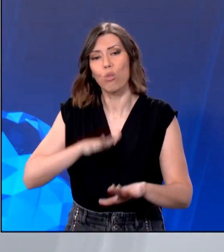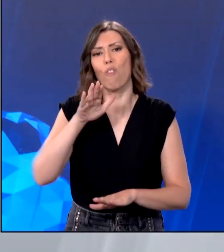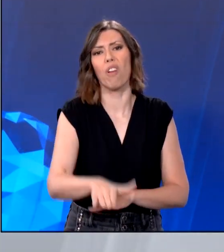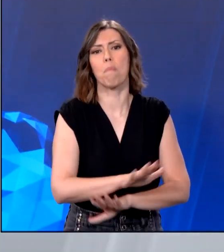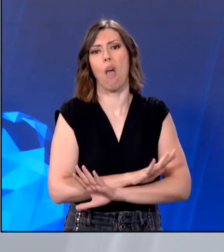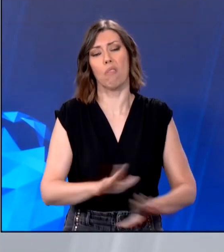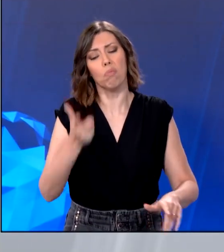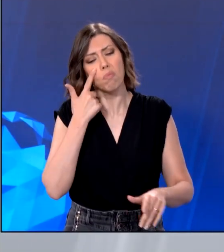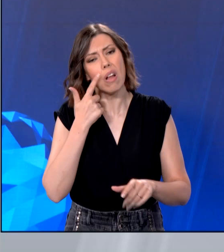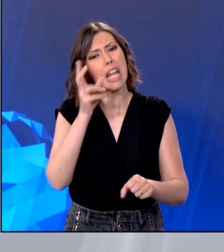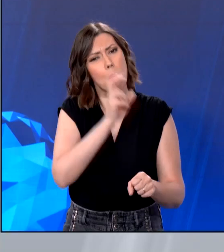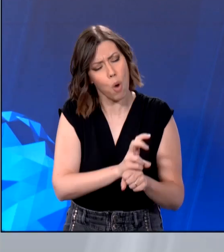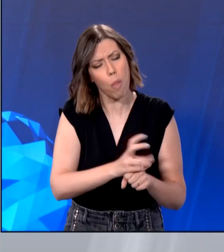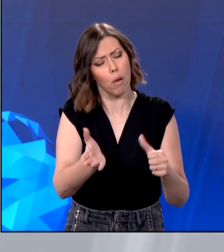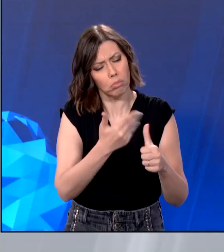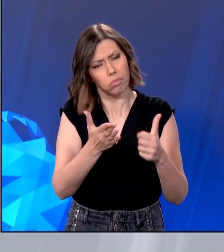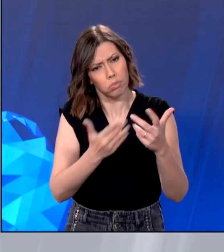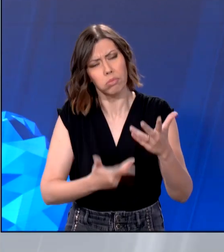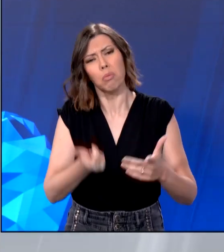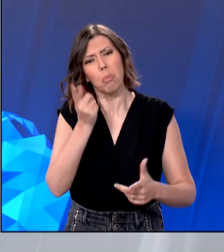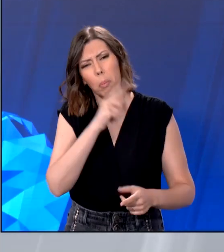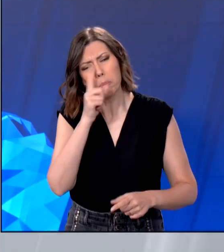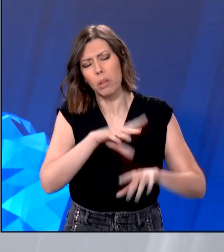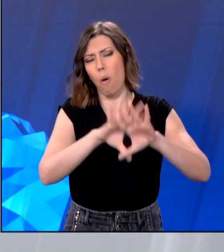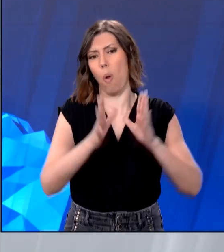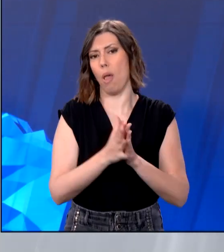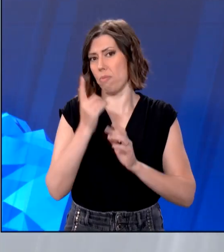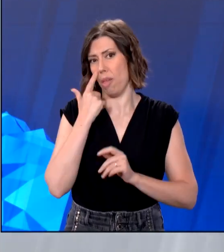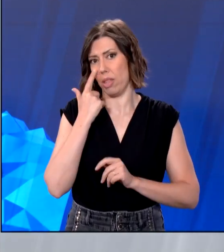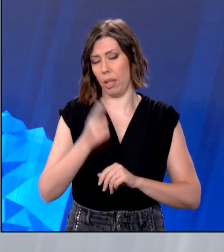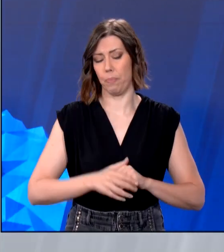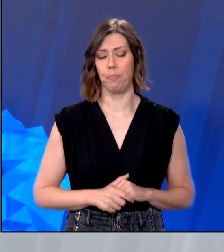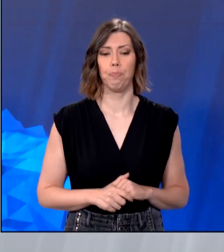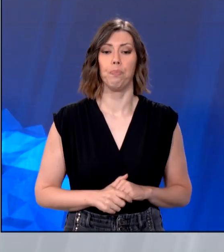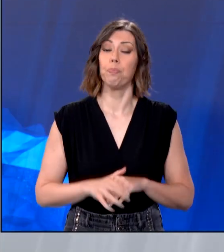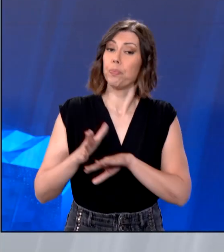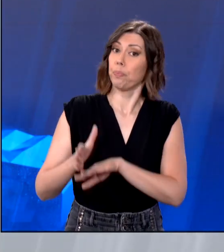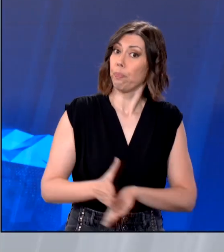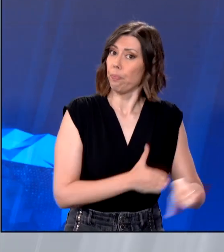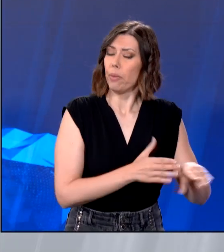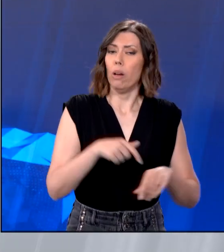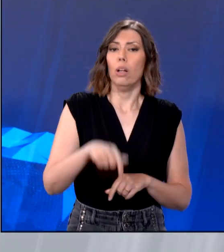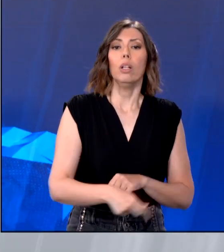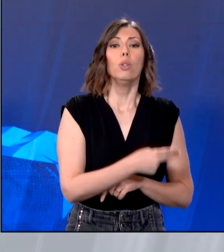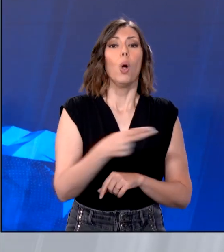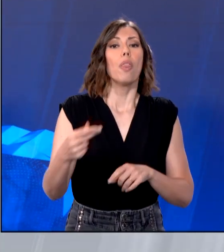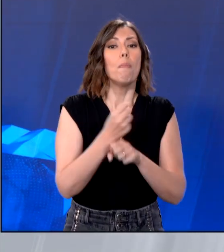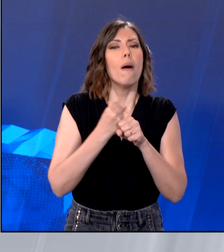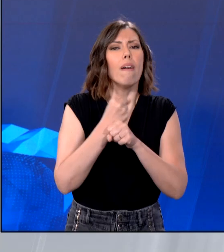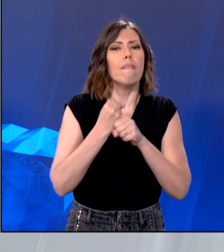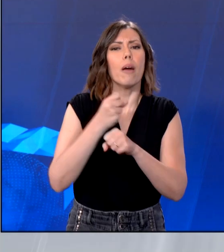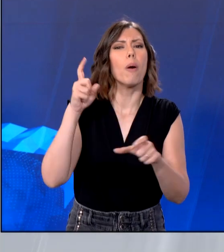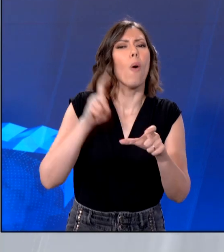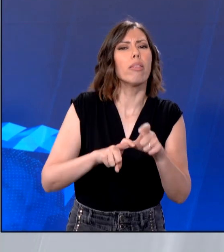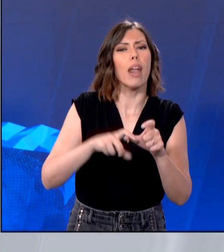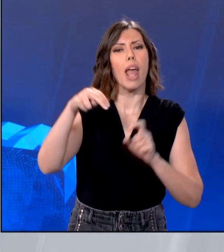απορριφθούν και όλες οι άλλες κατηγορίες σε βάρος του. Στην οικονομική εισαγγελία παραπέμπει η κυβέρνηση την απόφαση για το